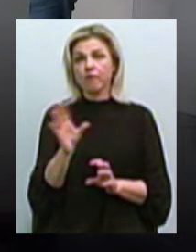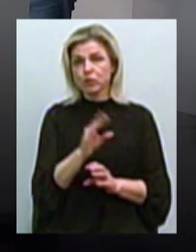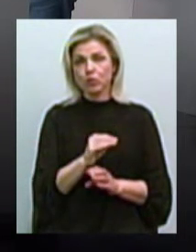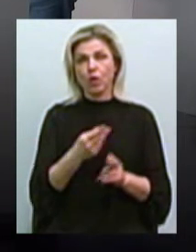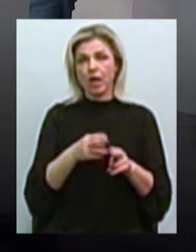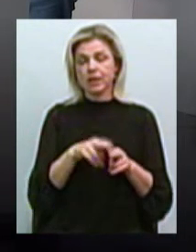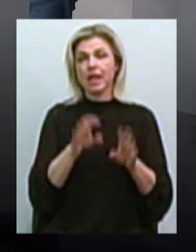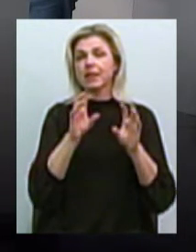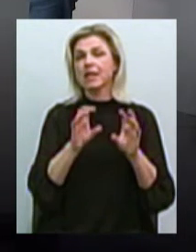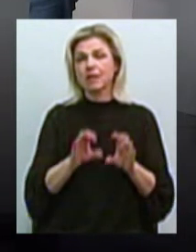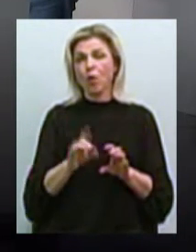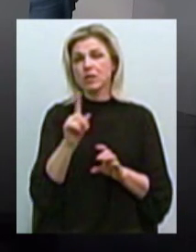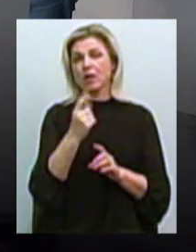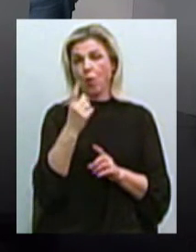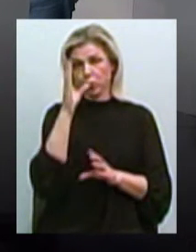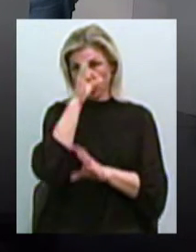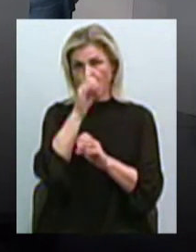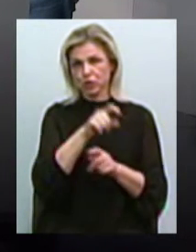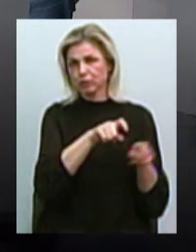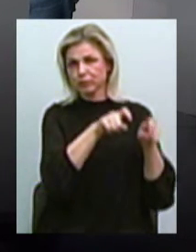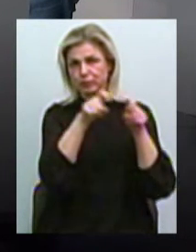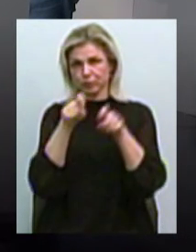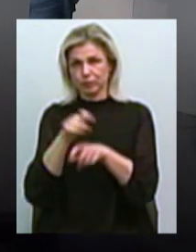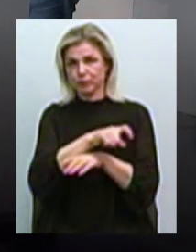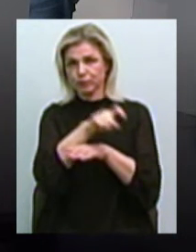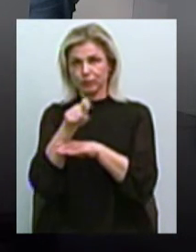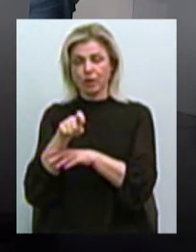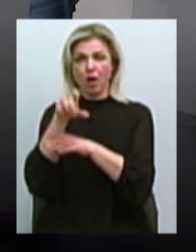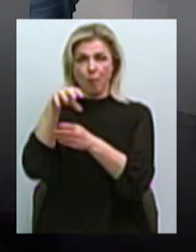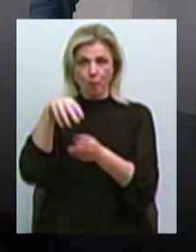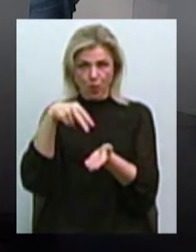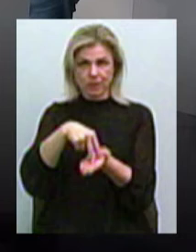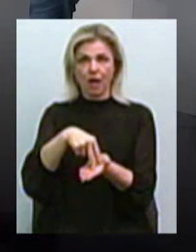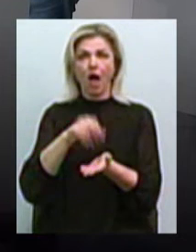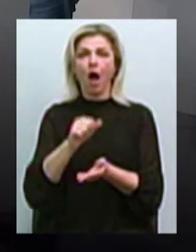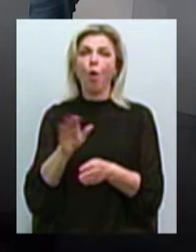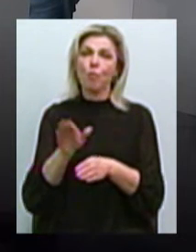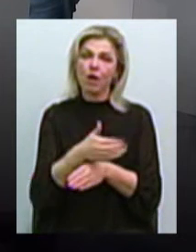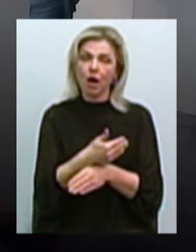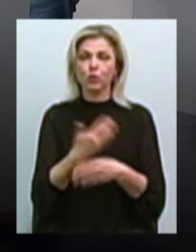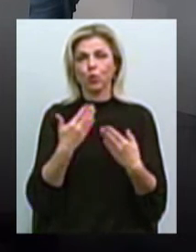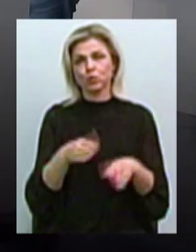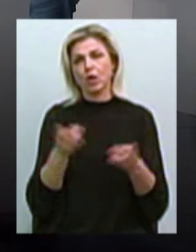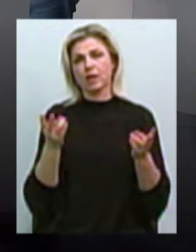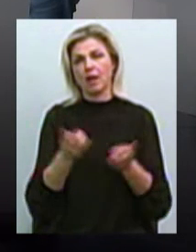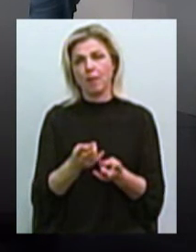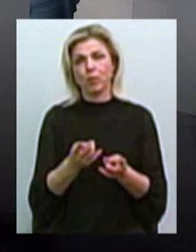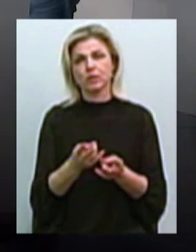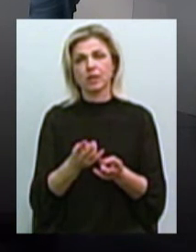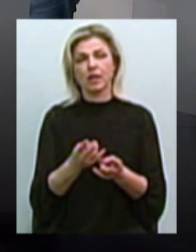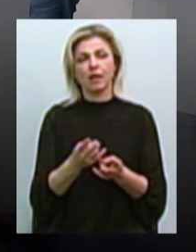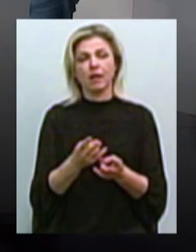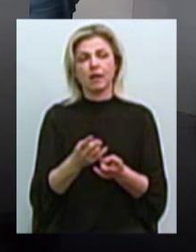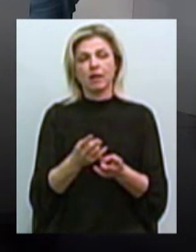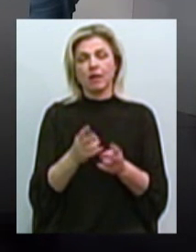будку незаконную можно там за одну ночь привезти, поставить, а потом там ее убирать уже требуется. Все-таки мы